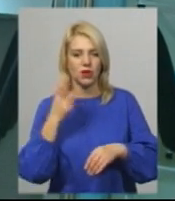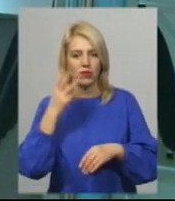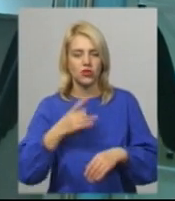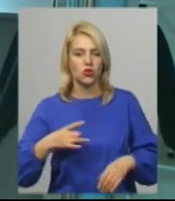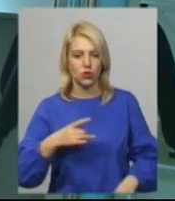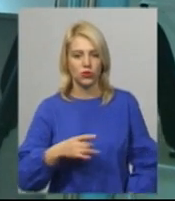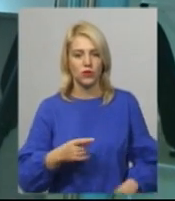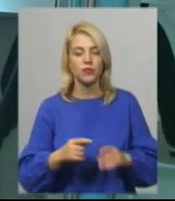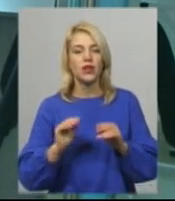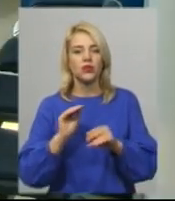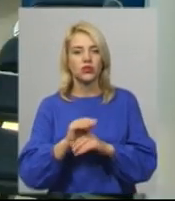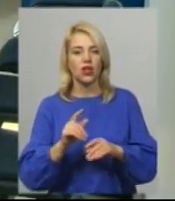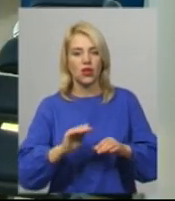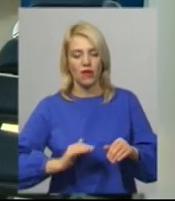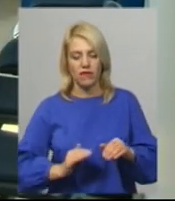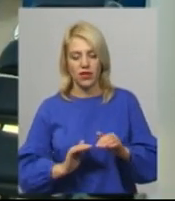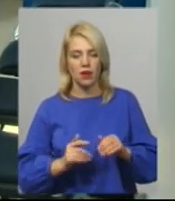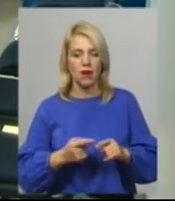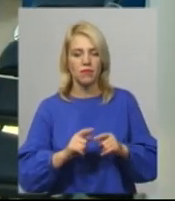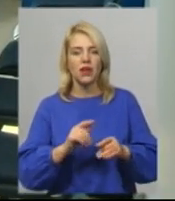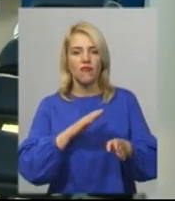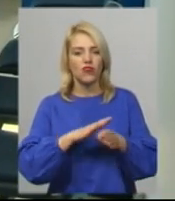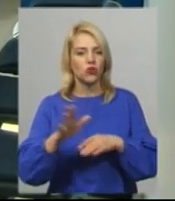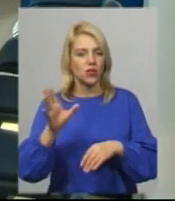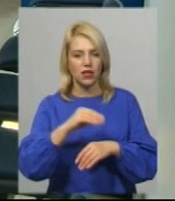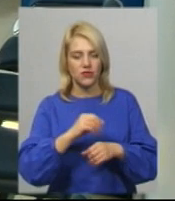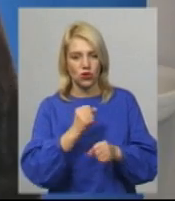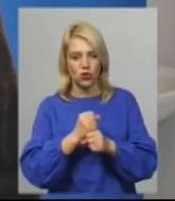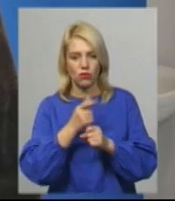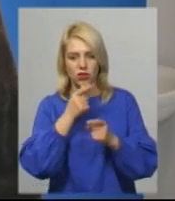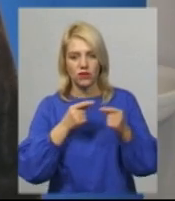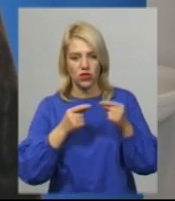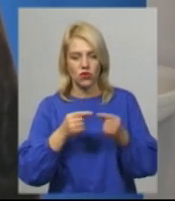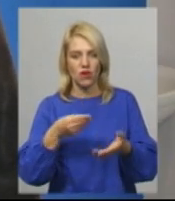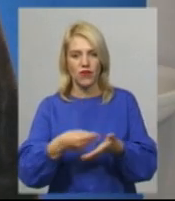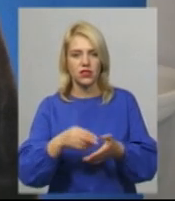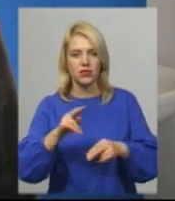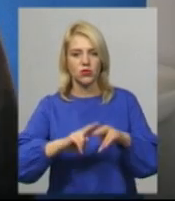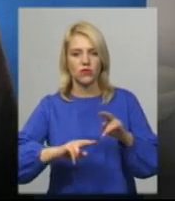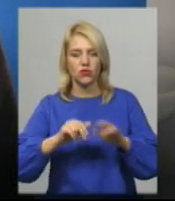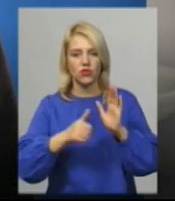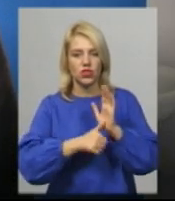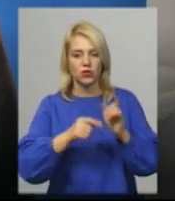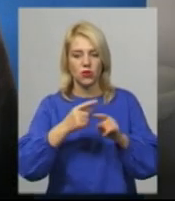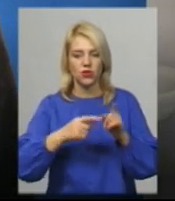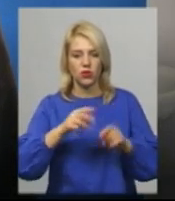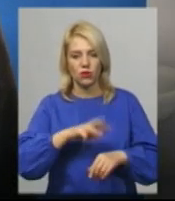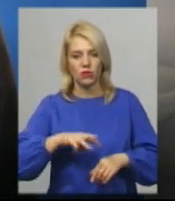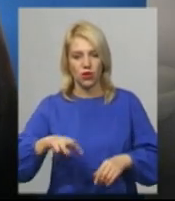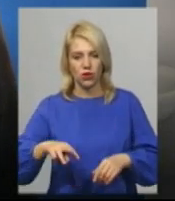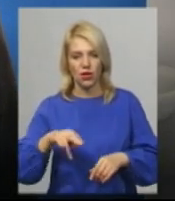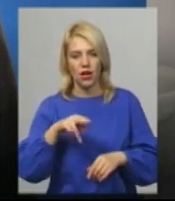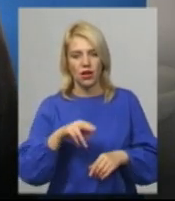Леонід Куцюба. Додає, фірма-підрядник Зізяслава виконала всі роботи вчасно. Вартість будівництва – 6,5 мільйонів. Повністю